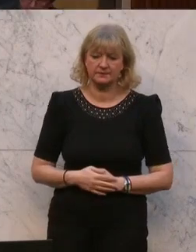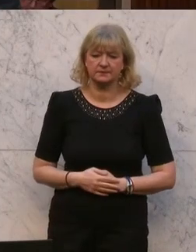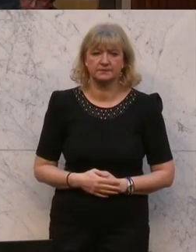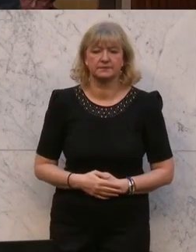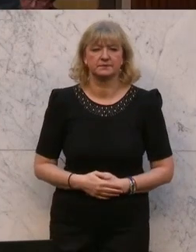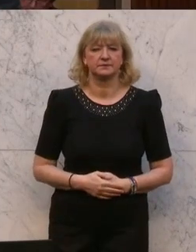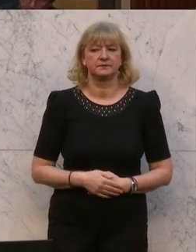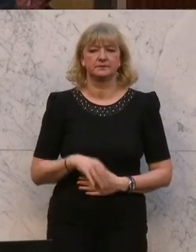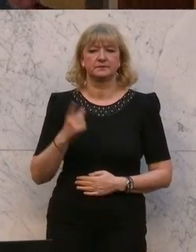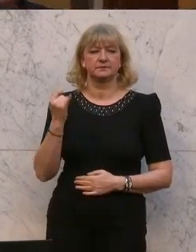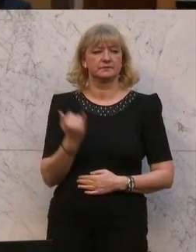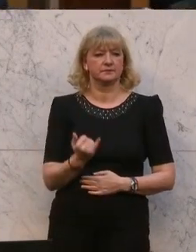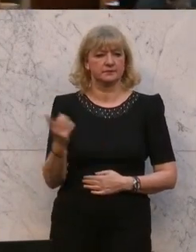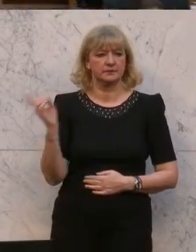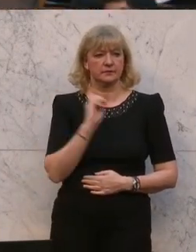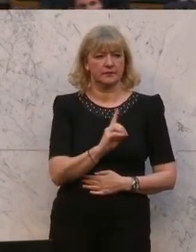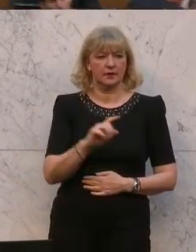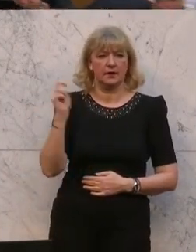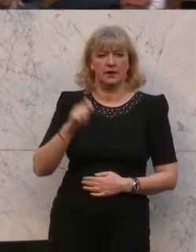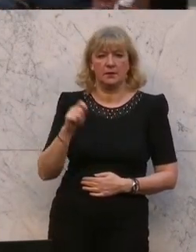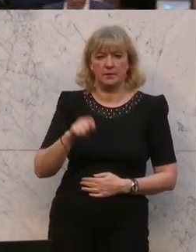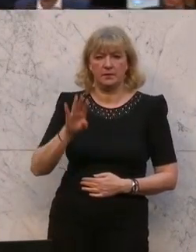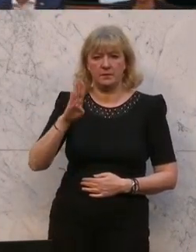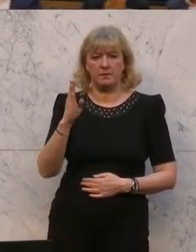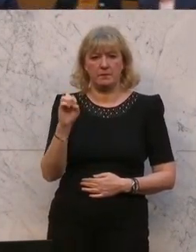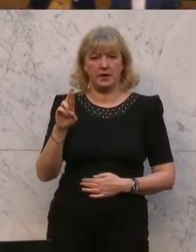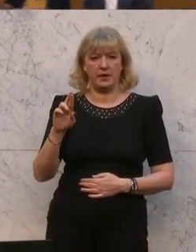Zu Wort gebracht ist der Abgeordnete Belakowitsch.